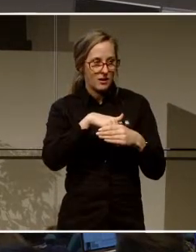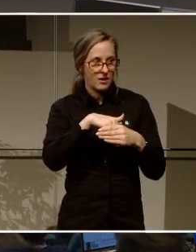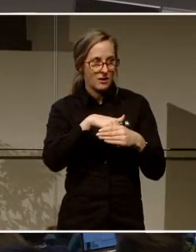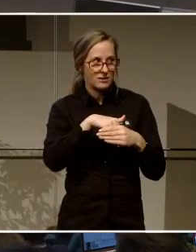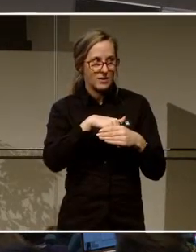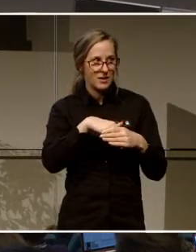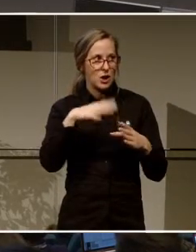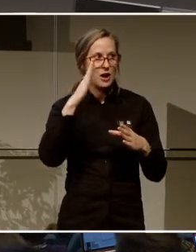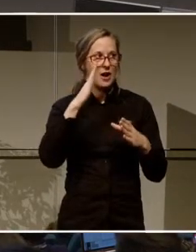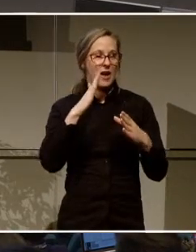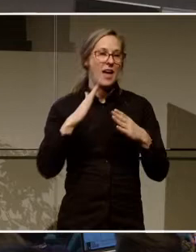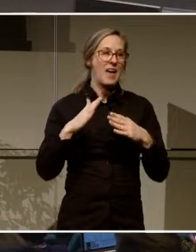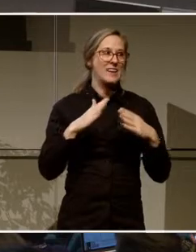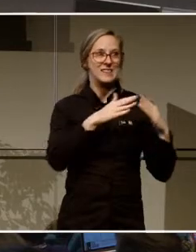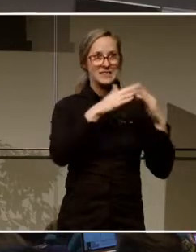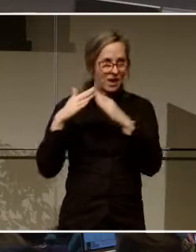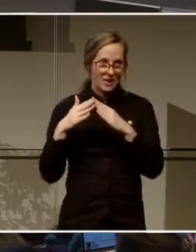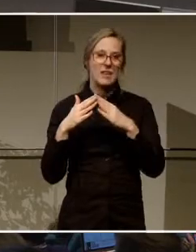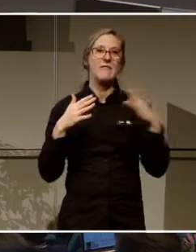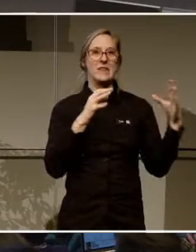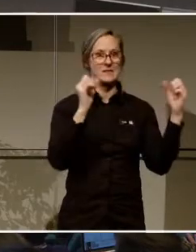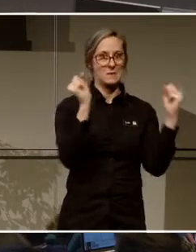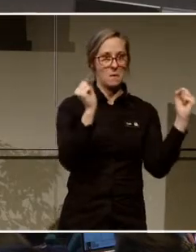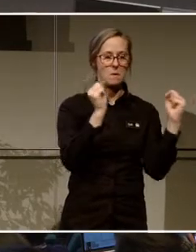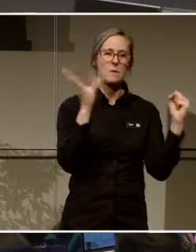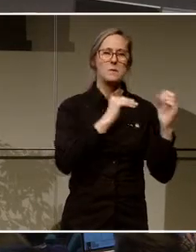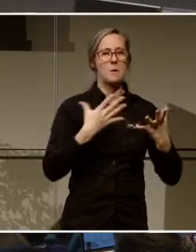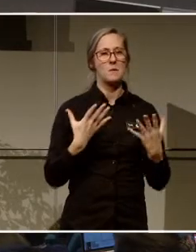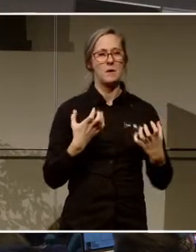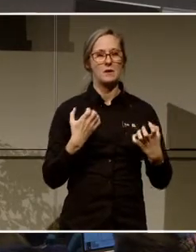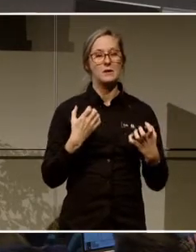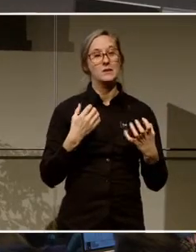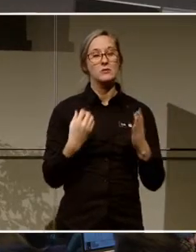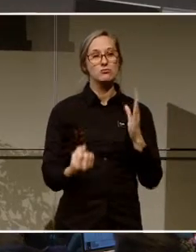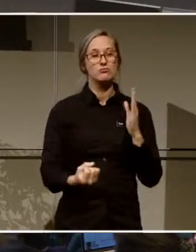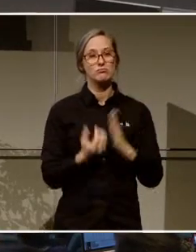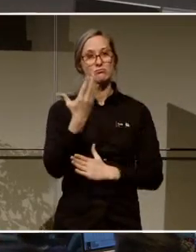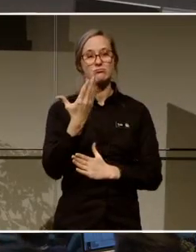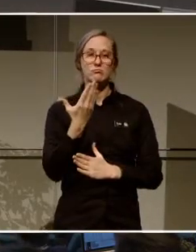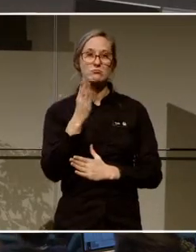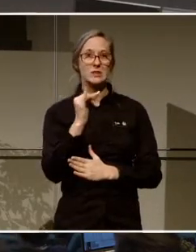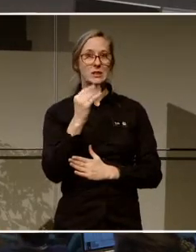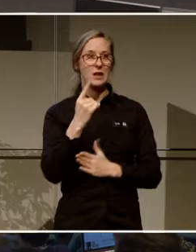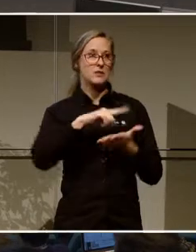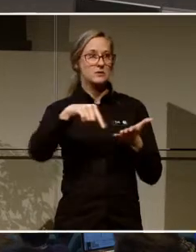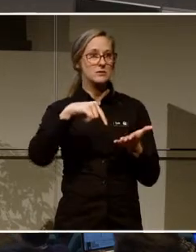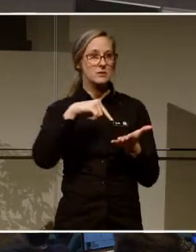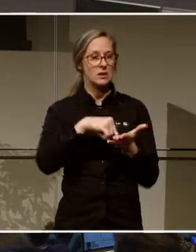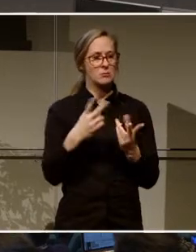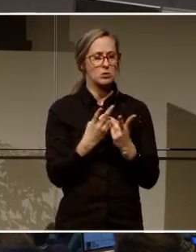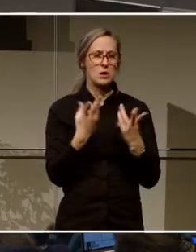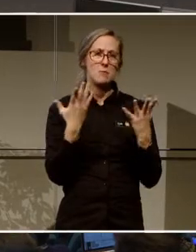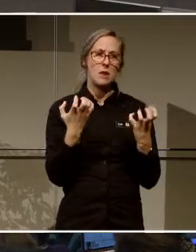Tärnaby och Storuman. Och rent praktiskt så handlar det om att man startar sådana e-rum som är alltså konkreta platser där man kan komma efter